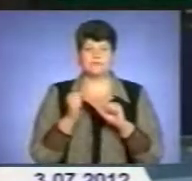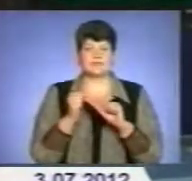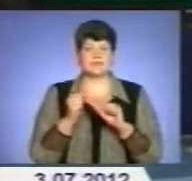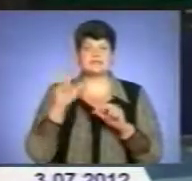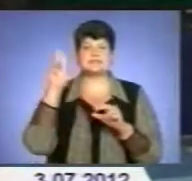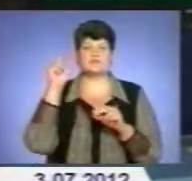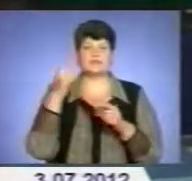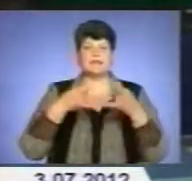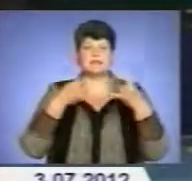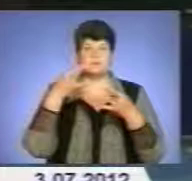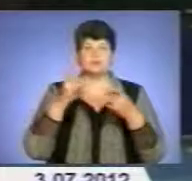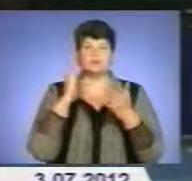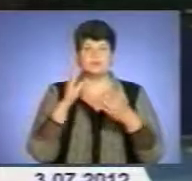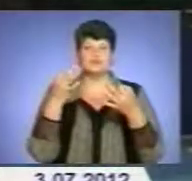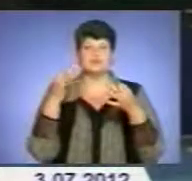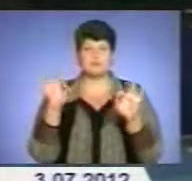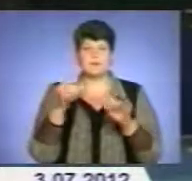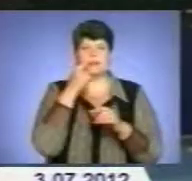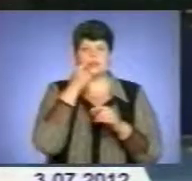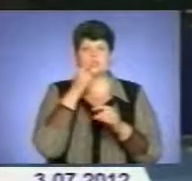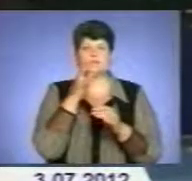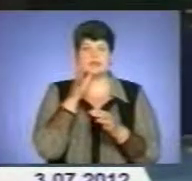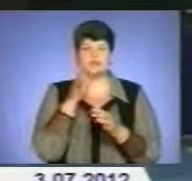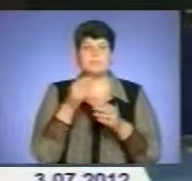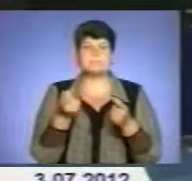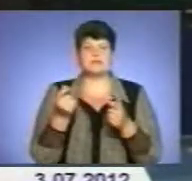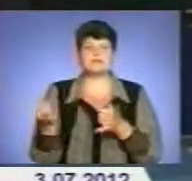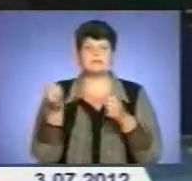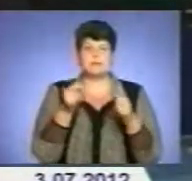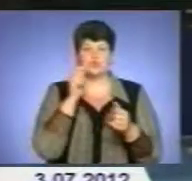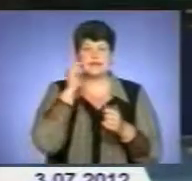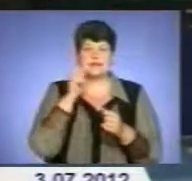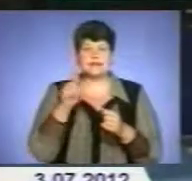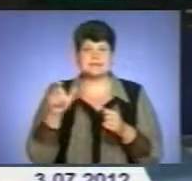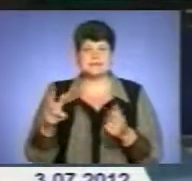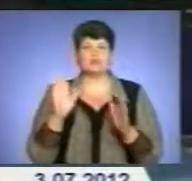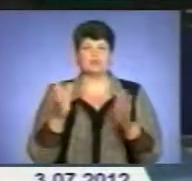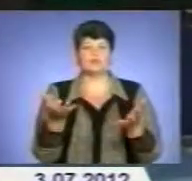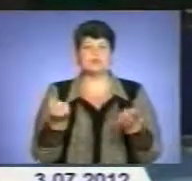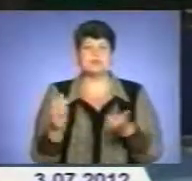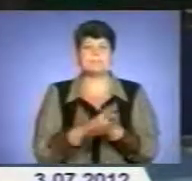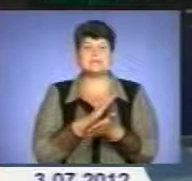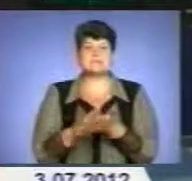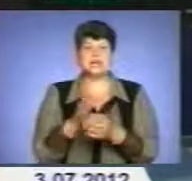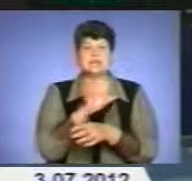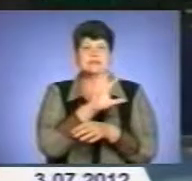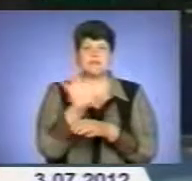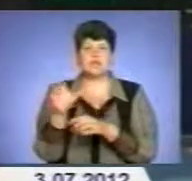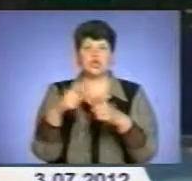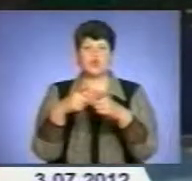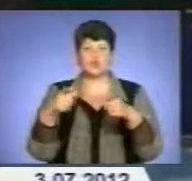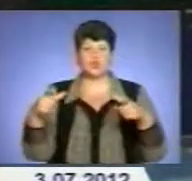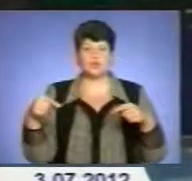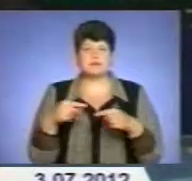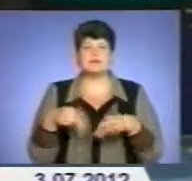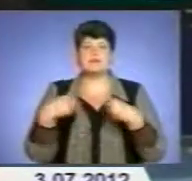стає доступнішим. Вже найближчим часом малозабезпечені українці почнуть отримувати безкоштовні телетюнери. Їх доставлятимуть